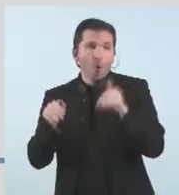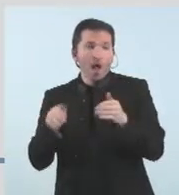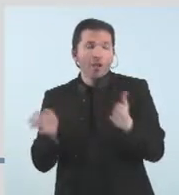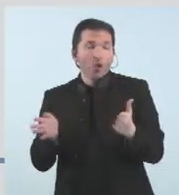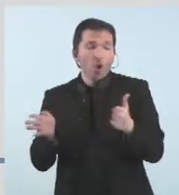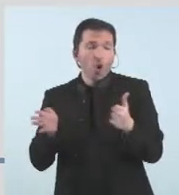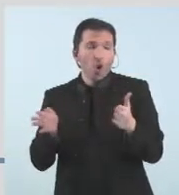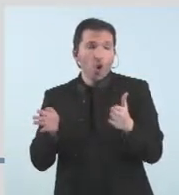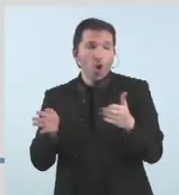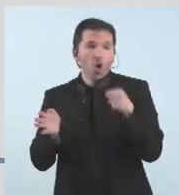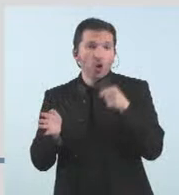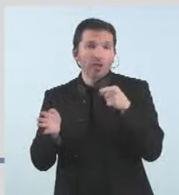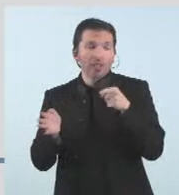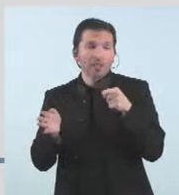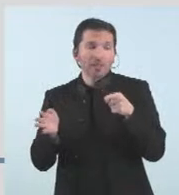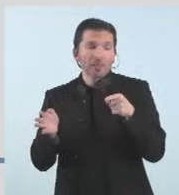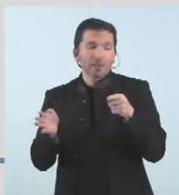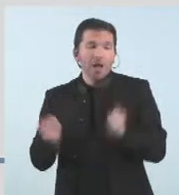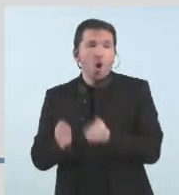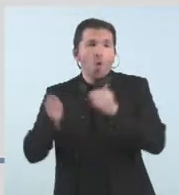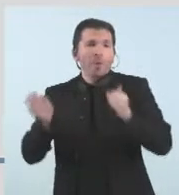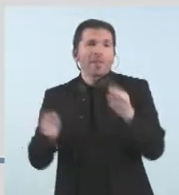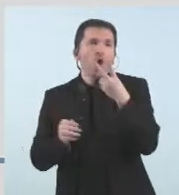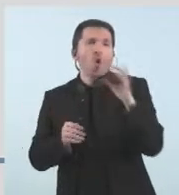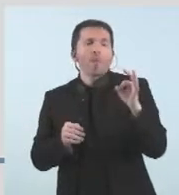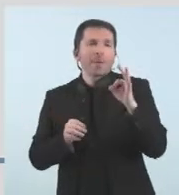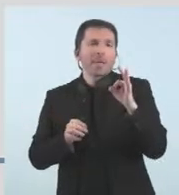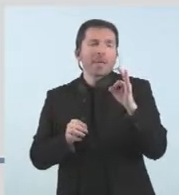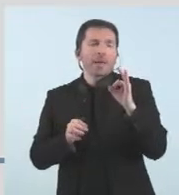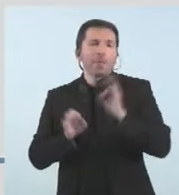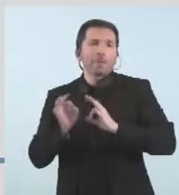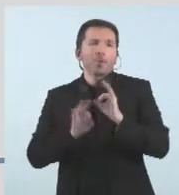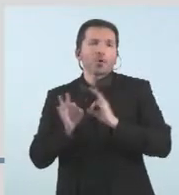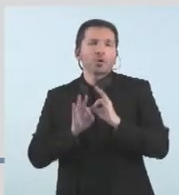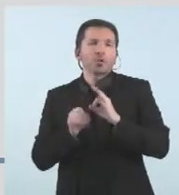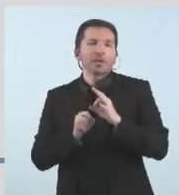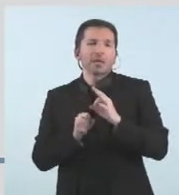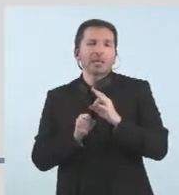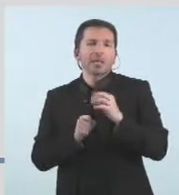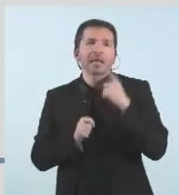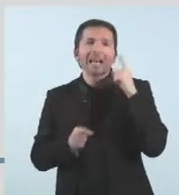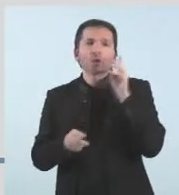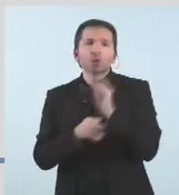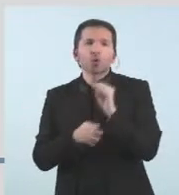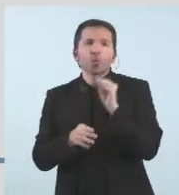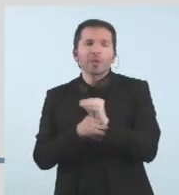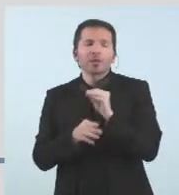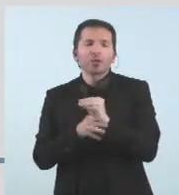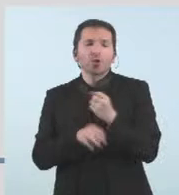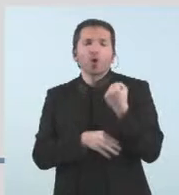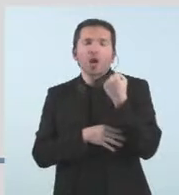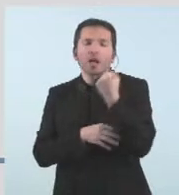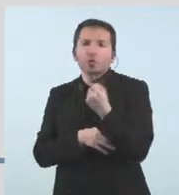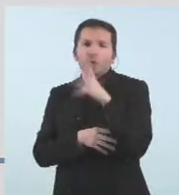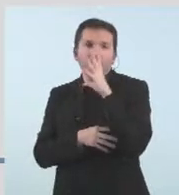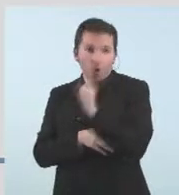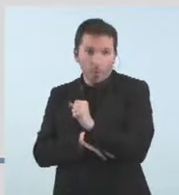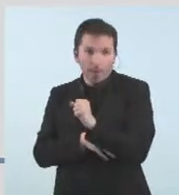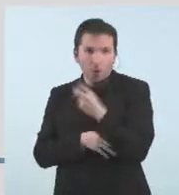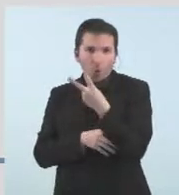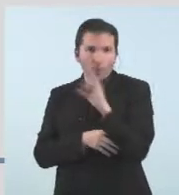en la que es va augmentar un 20% la dotació de subvencions amb el suport del govern decidit per poder